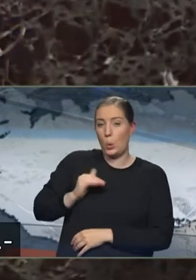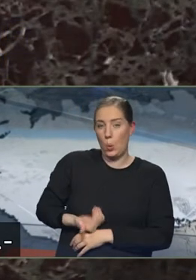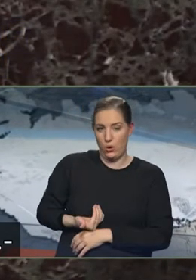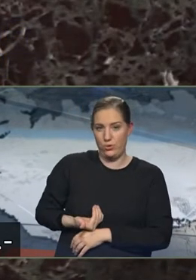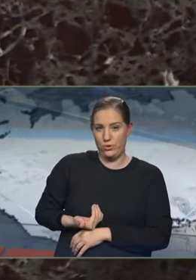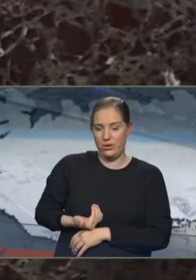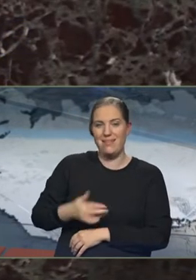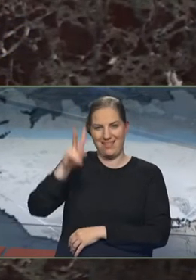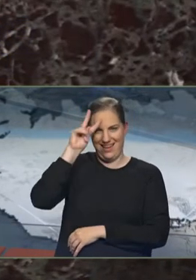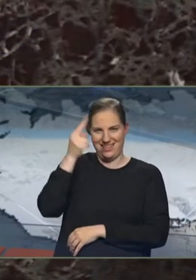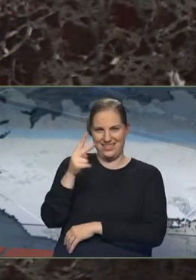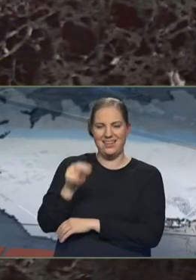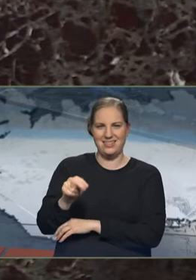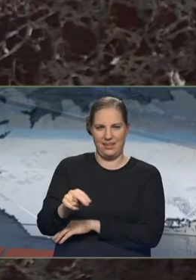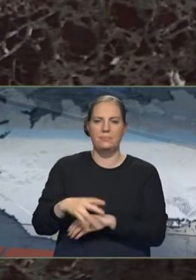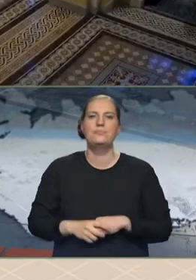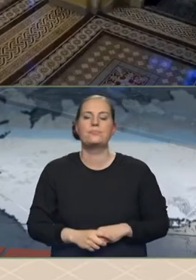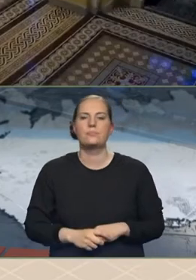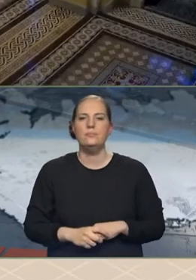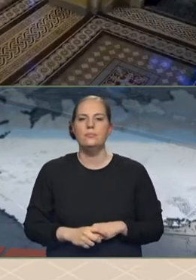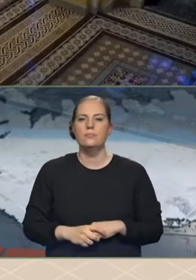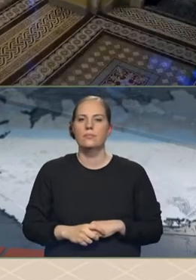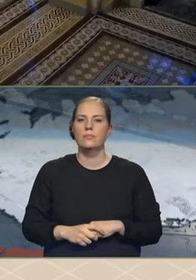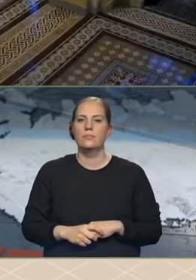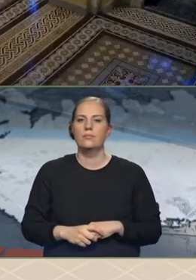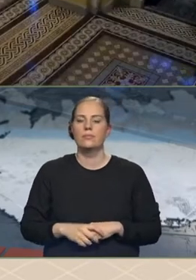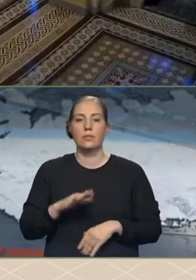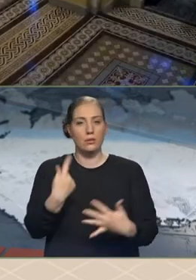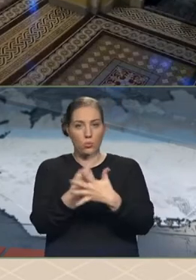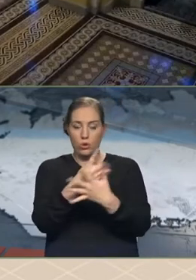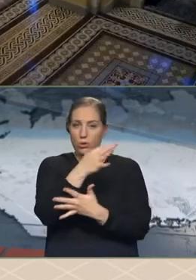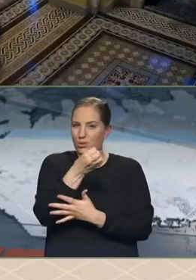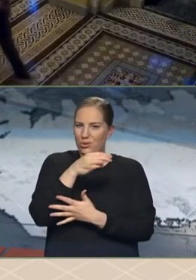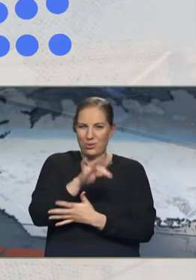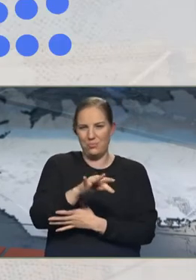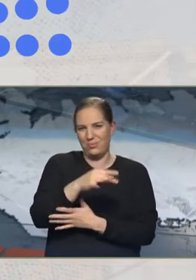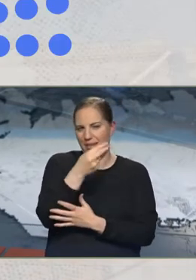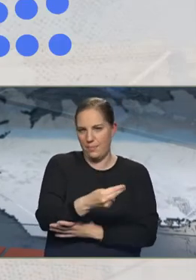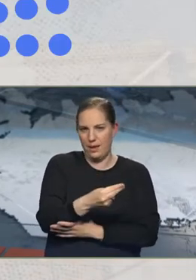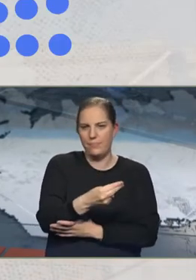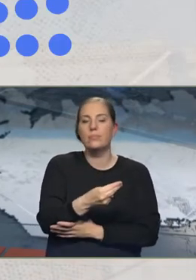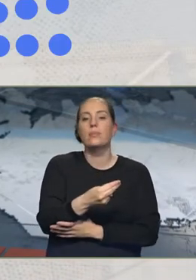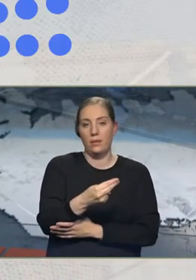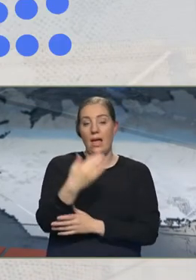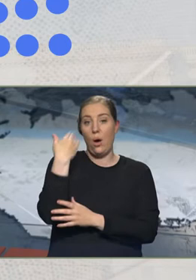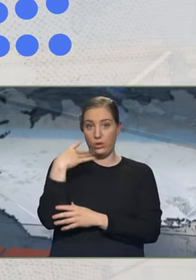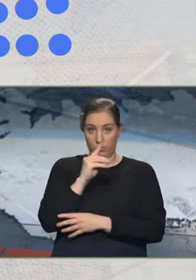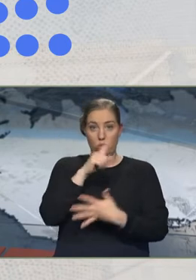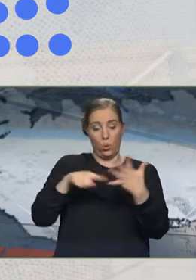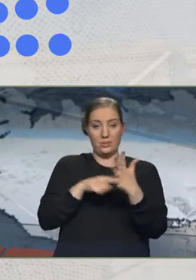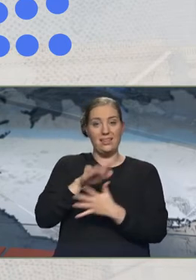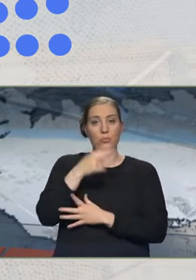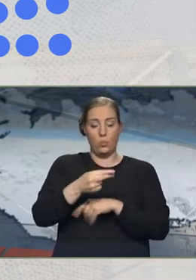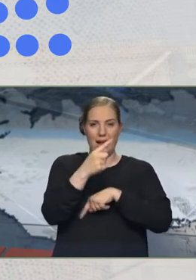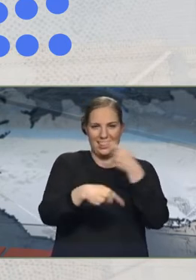of the house. En það telst þó ólíklegt að Trump verði sakfældur. Sex republikanar kusu með demokrátum um að